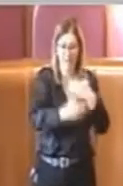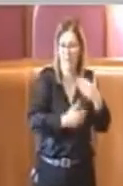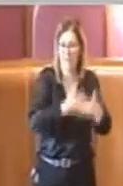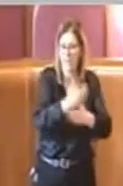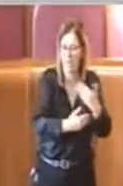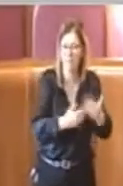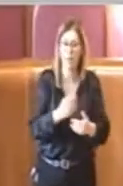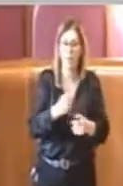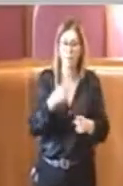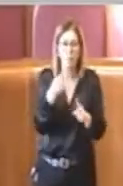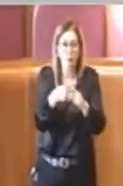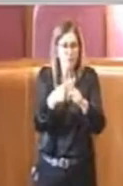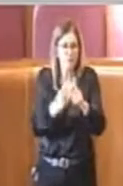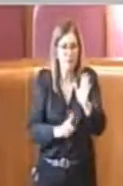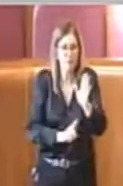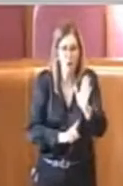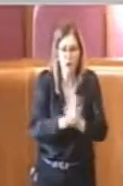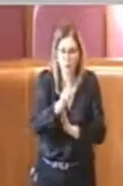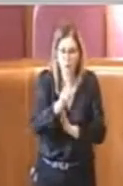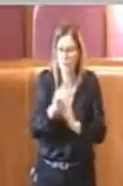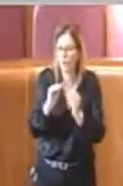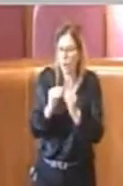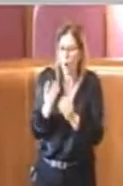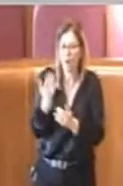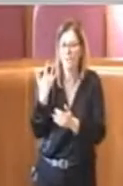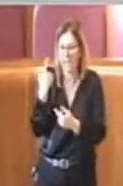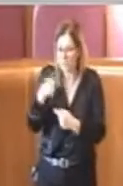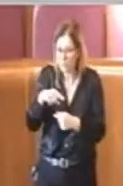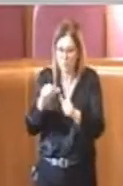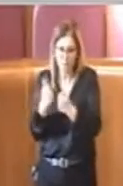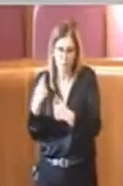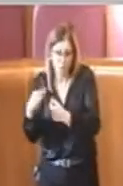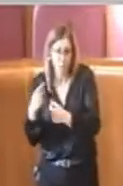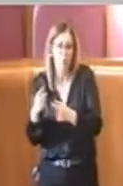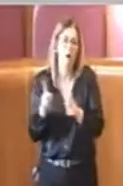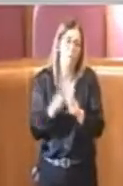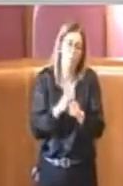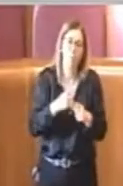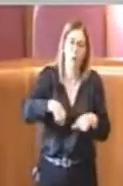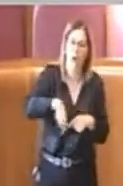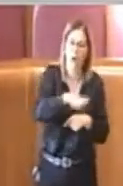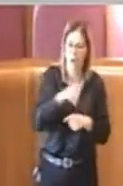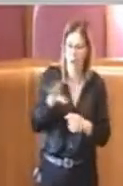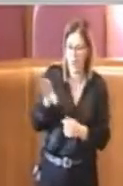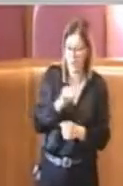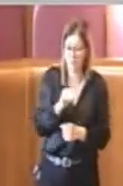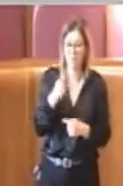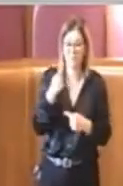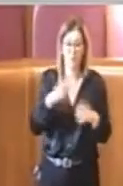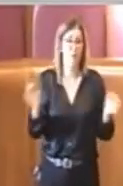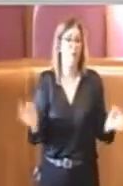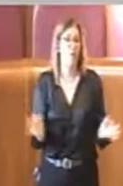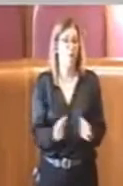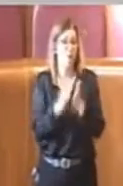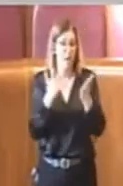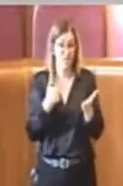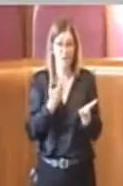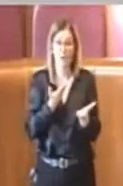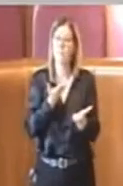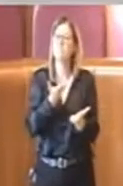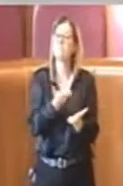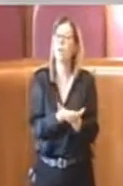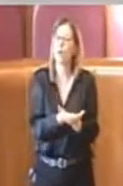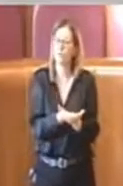potessero raggiungere questi risultati. Io ho colto l'occasione con questa mozione